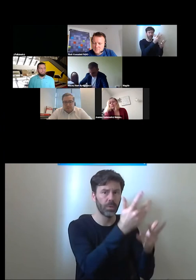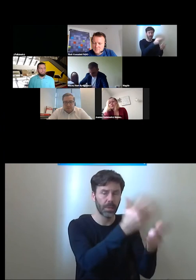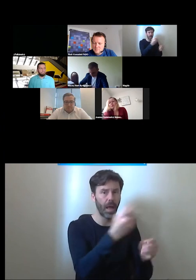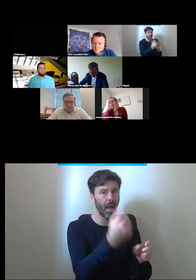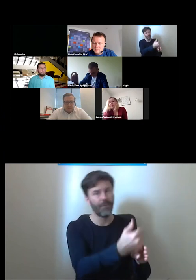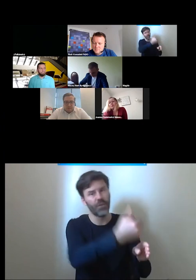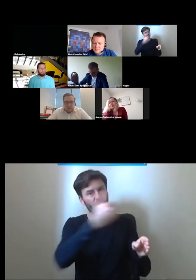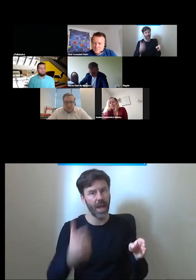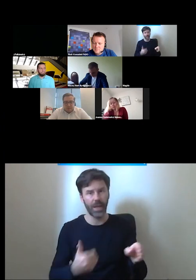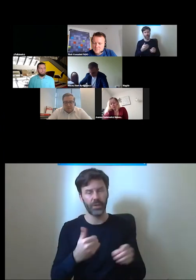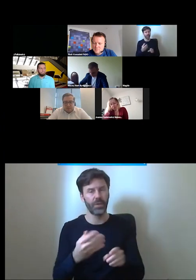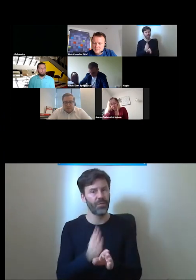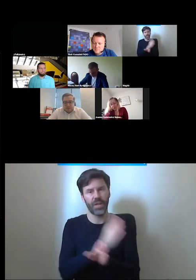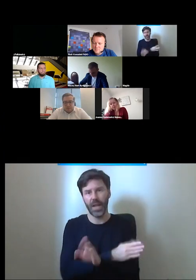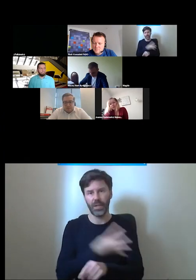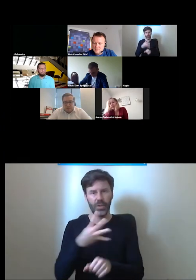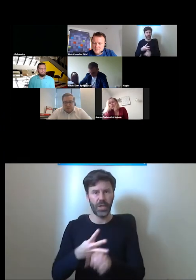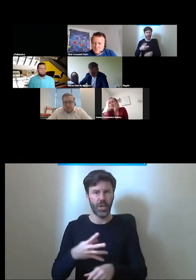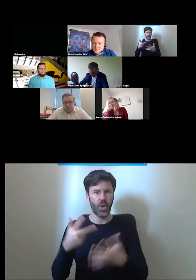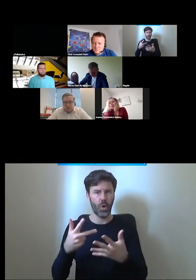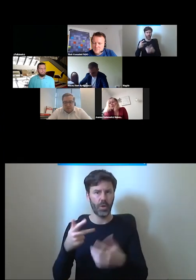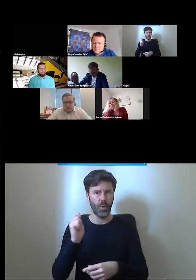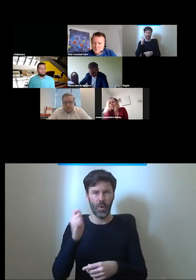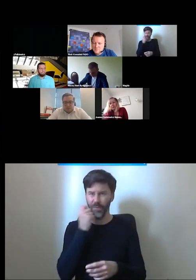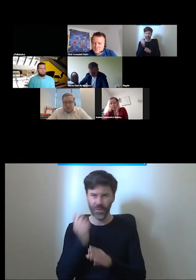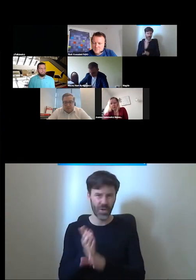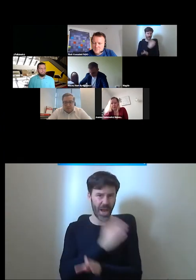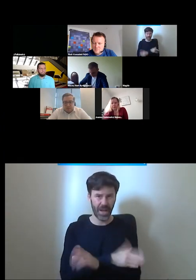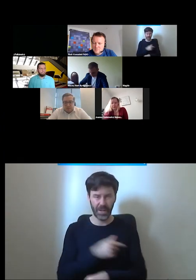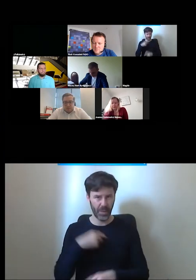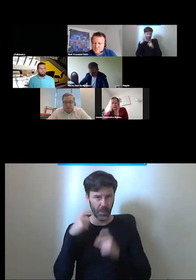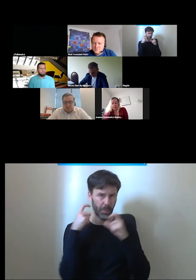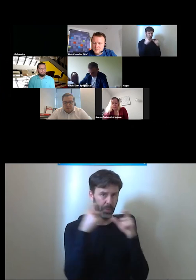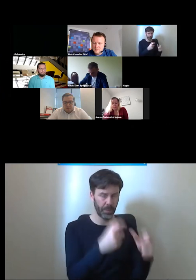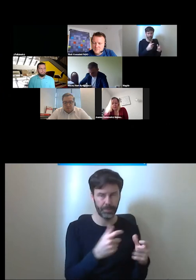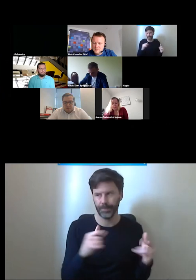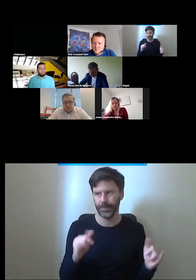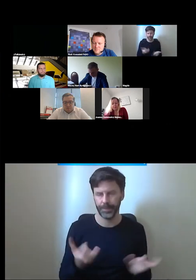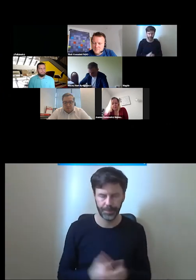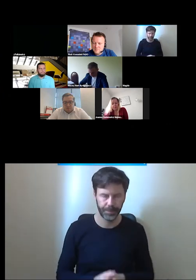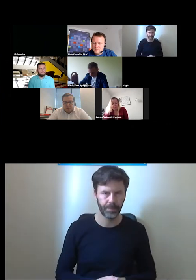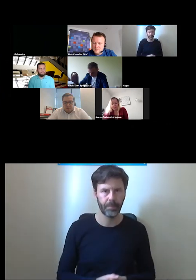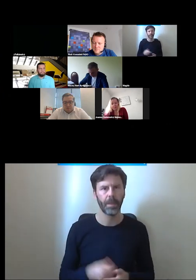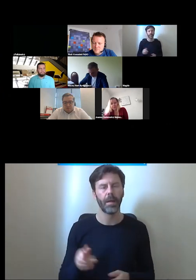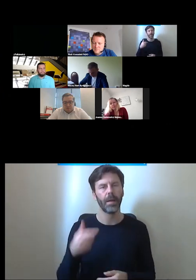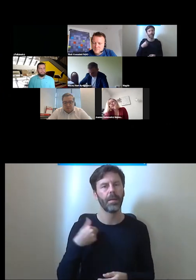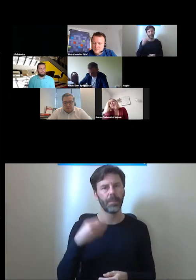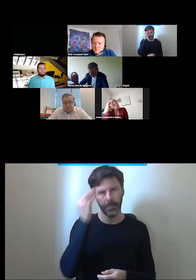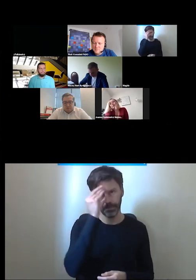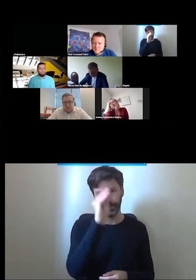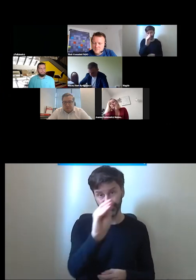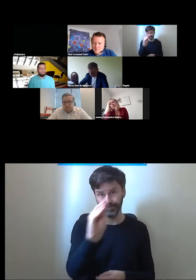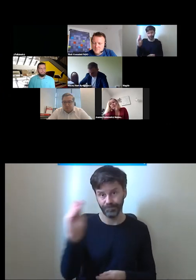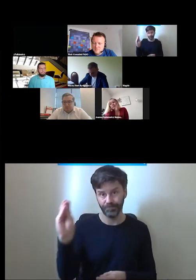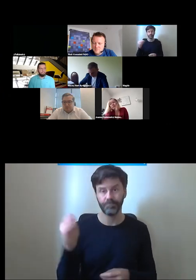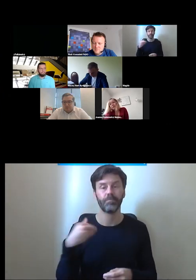wyprzedzeniem na szczęście jest tak, że my dostrzegając ten problem też wystąpiliśmy do przewoźników z takim apelem